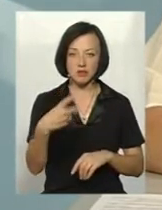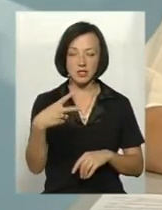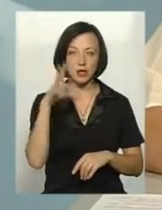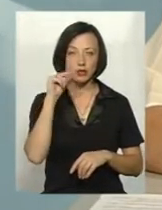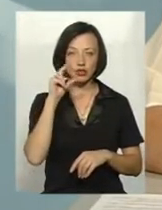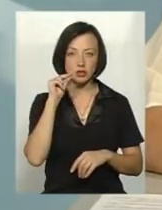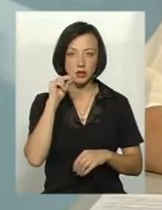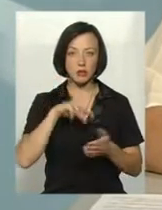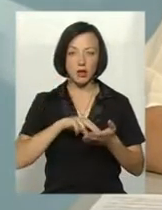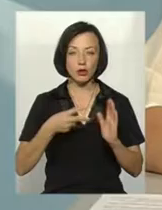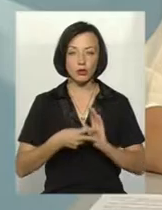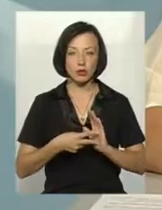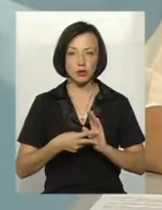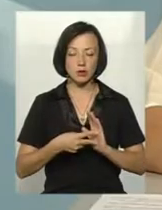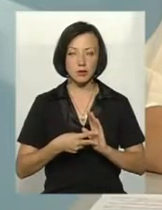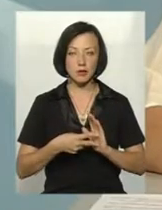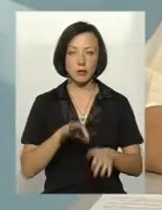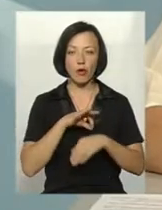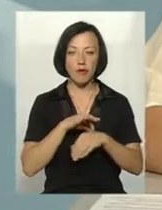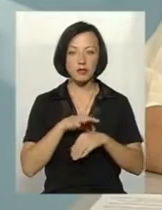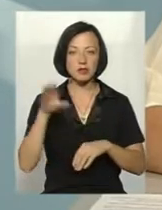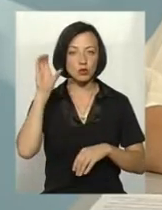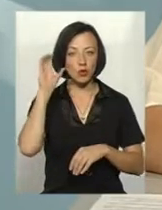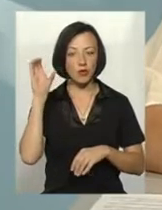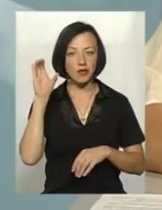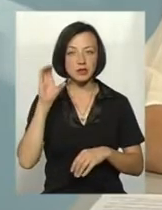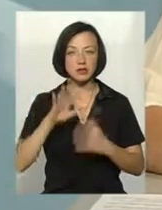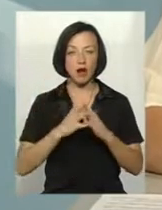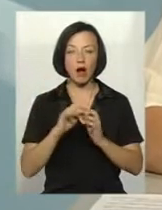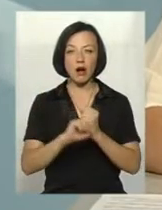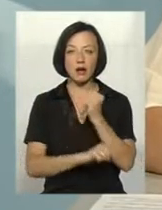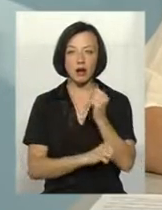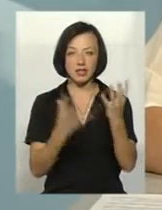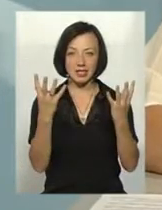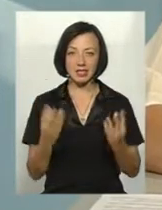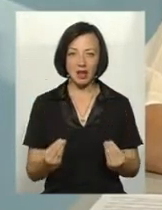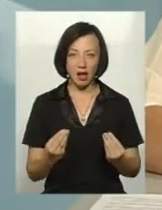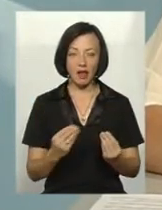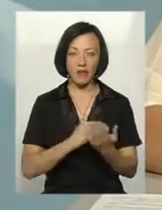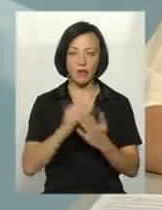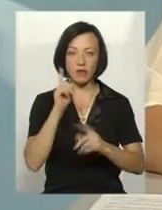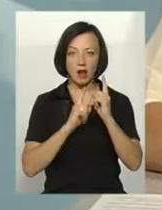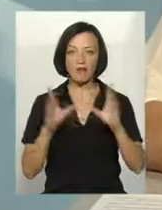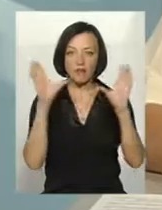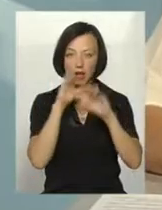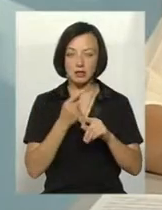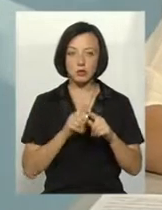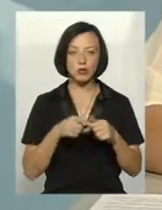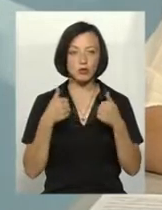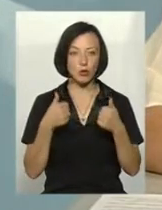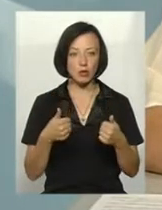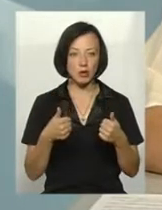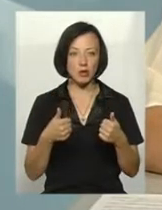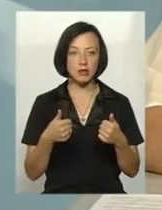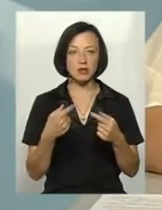числа планується провести заслухування аграру до дня на Верховній Раді якщо він вдасться це було добре то